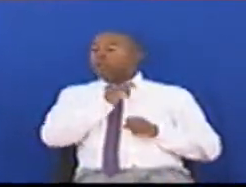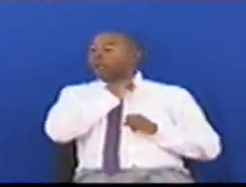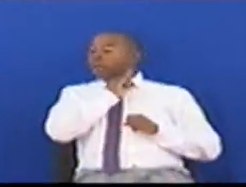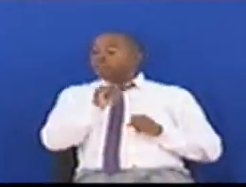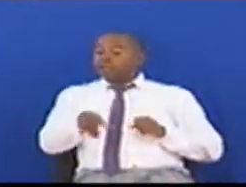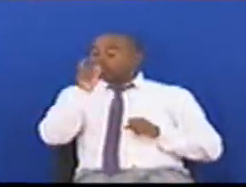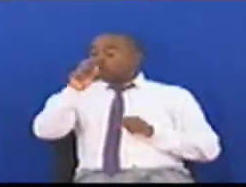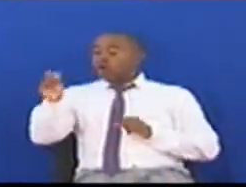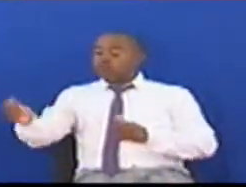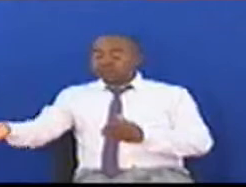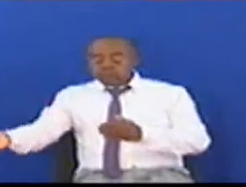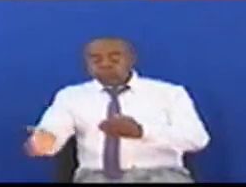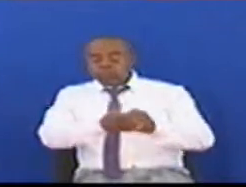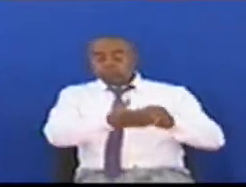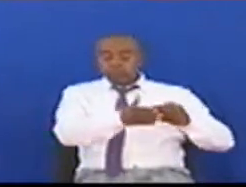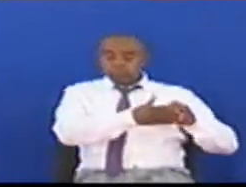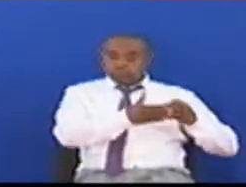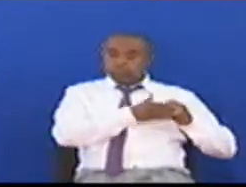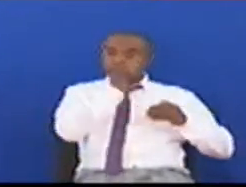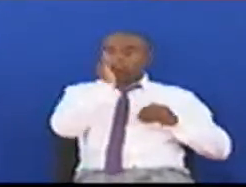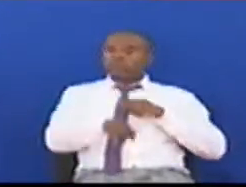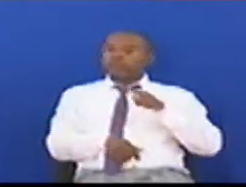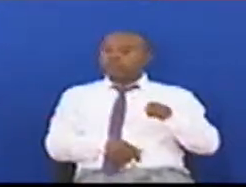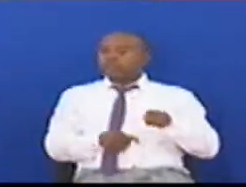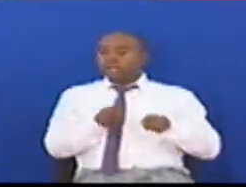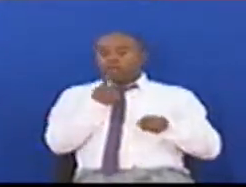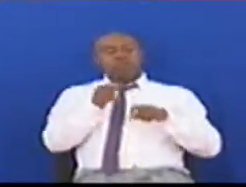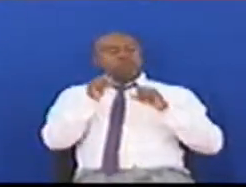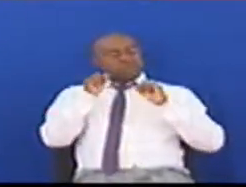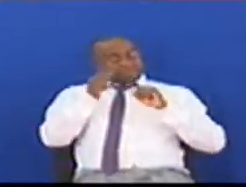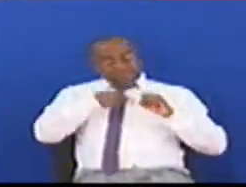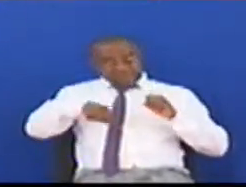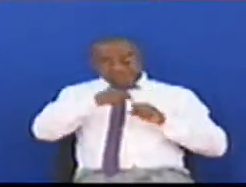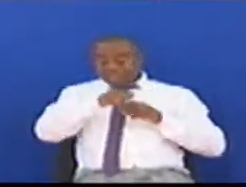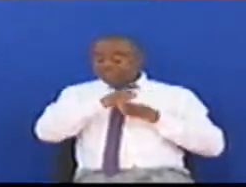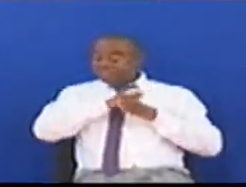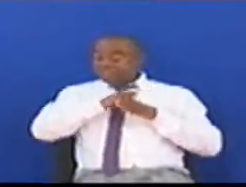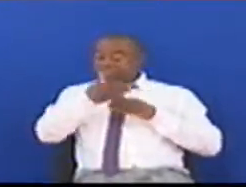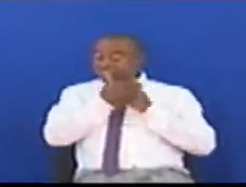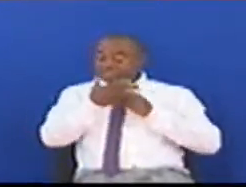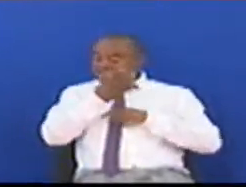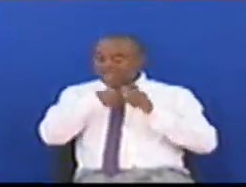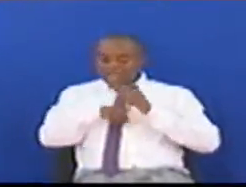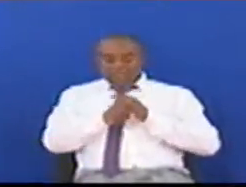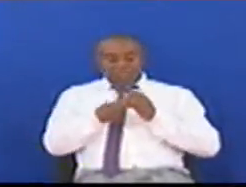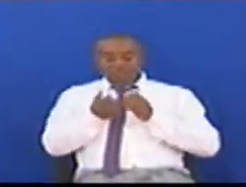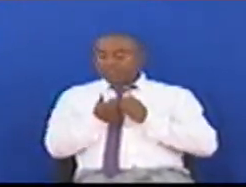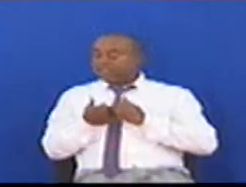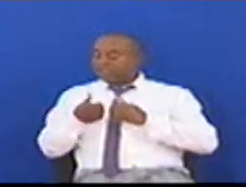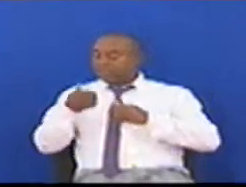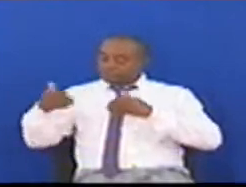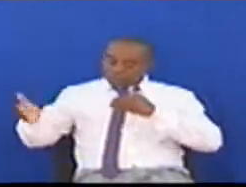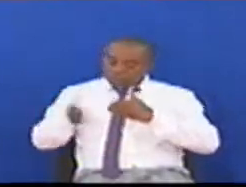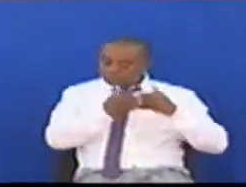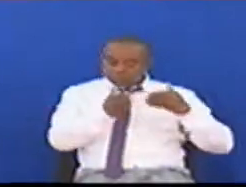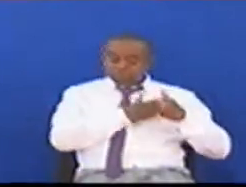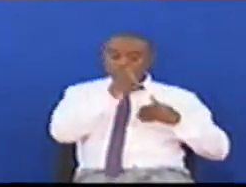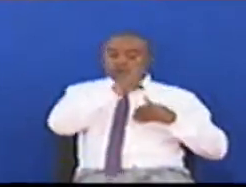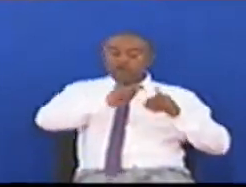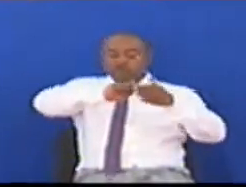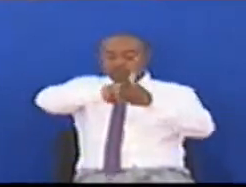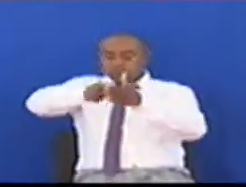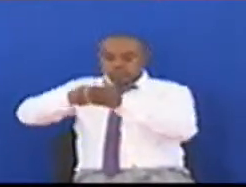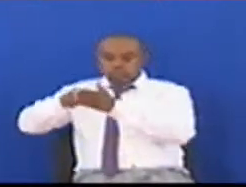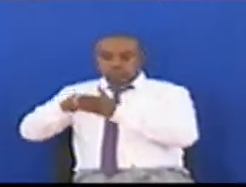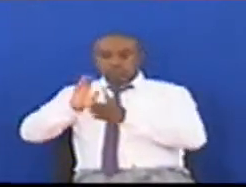Kwa Mamuzi Yake Ya Kwa Kitisha Kwamba Nchi Hatuingi Kwenye Total Lockdown Hakika Hameokowa Uchumi Wa